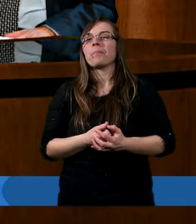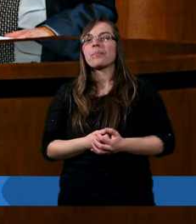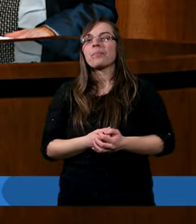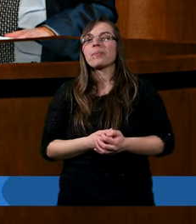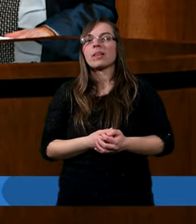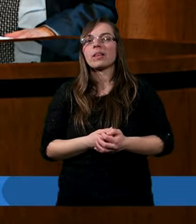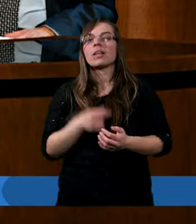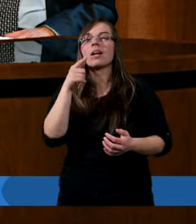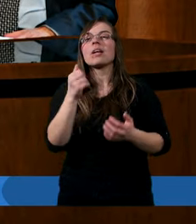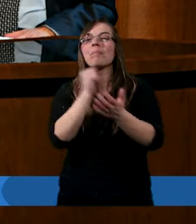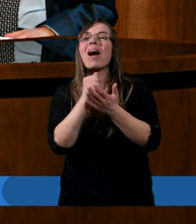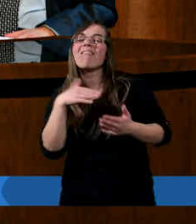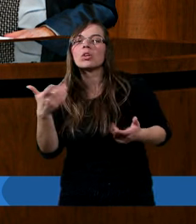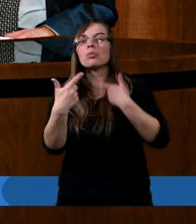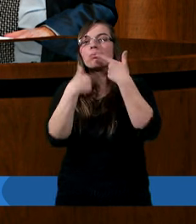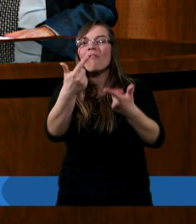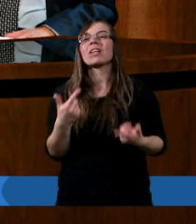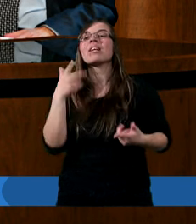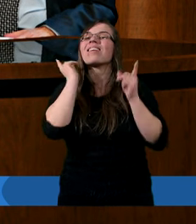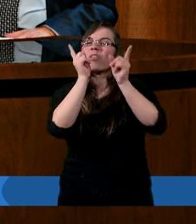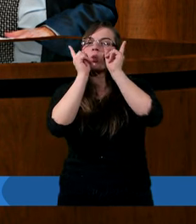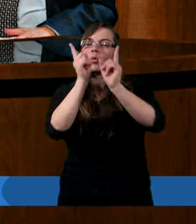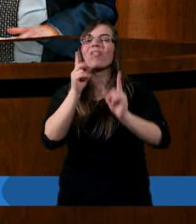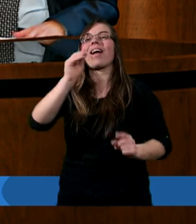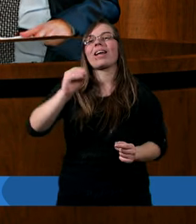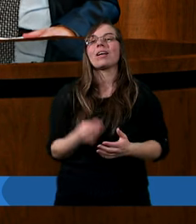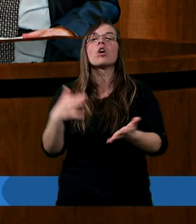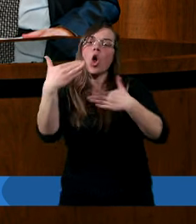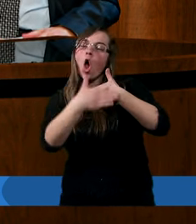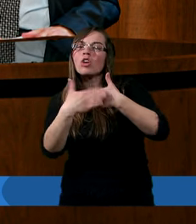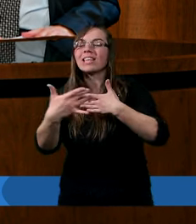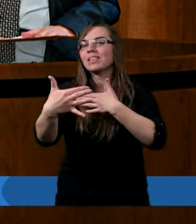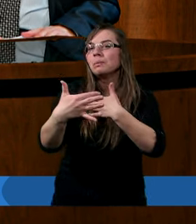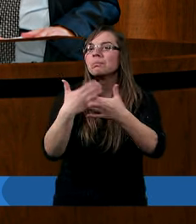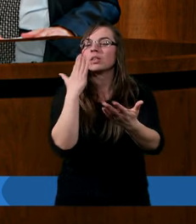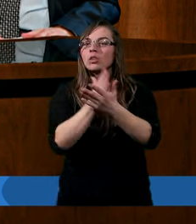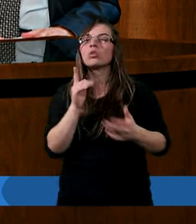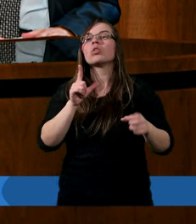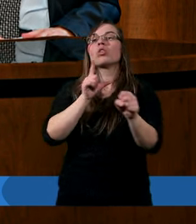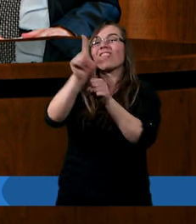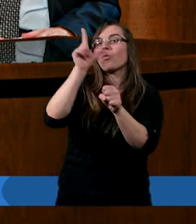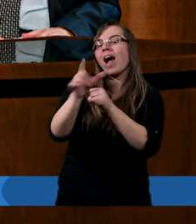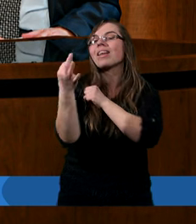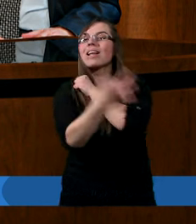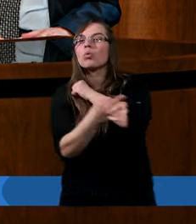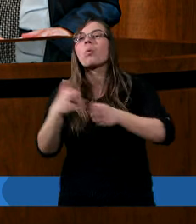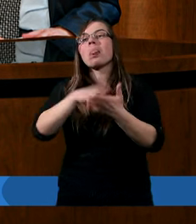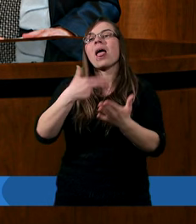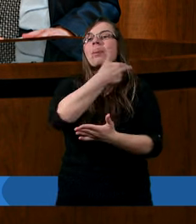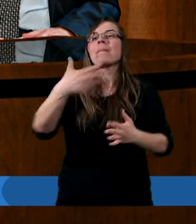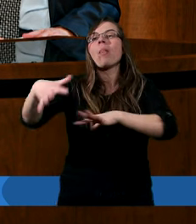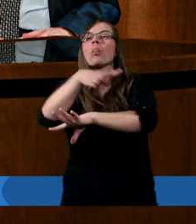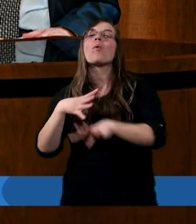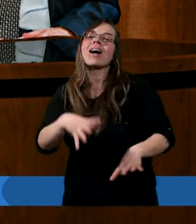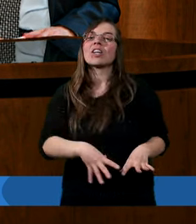sprawę chciałbym zwrócić uwagę. Kończymy dwunaste studium na temat Ducha